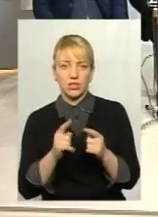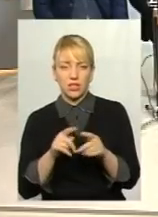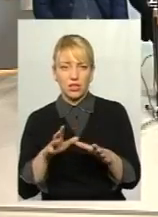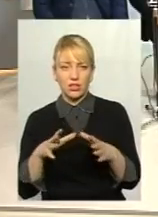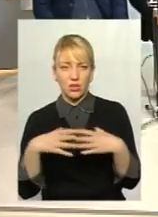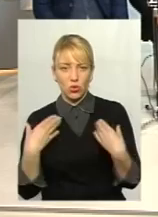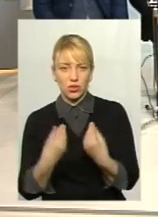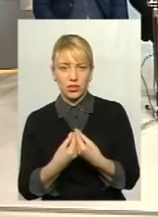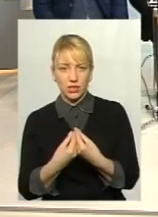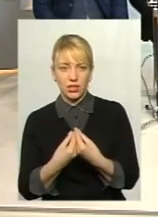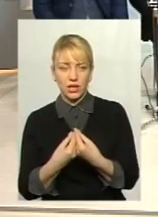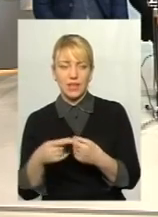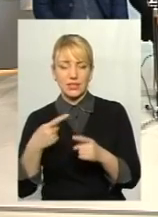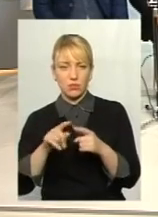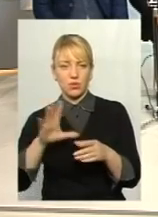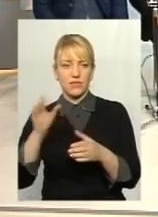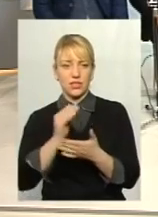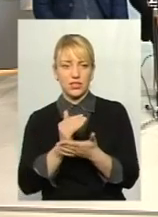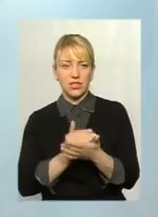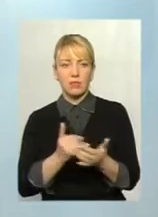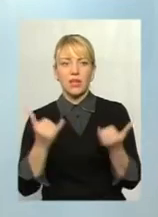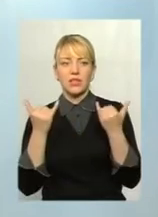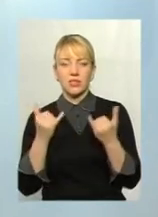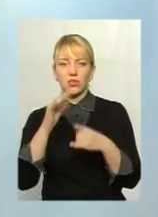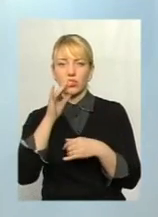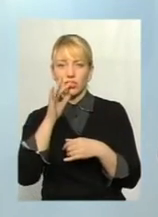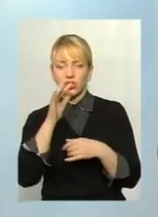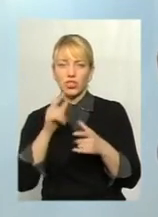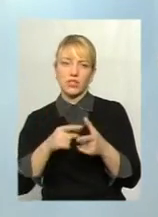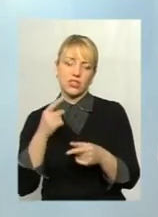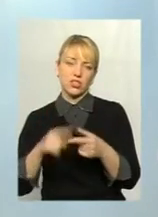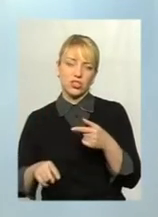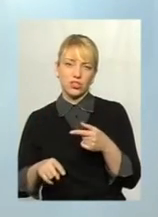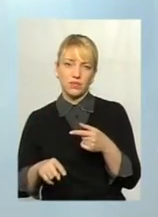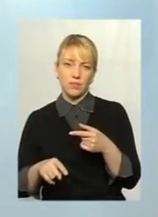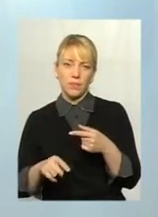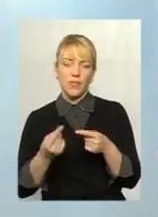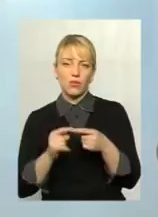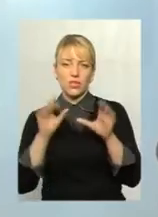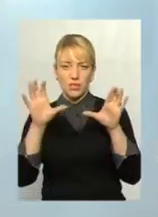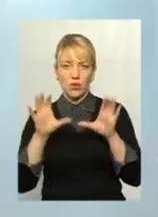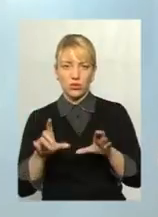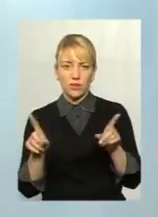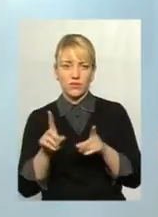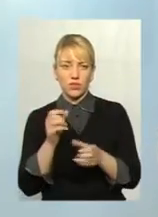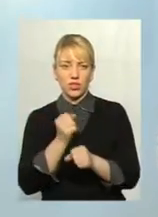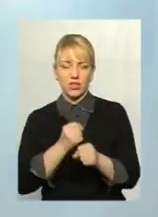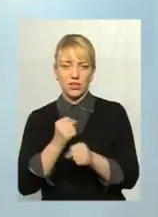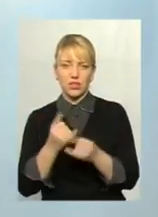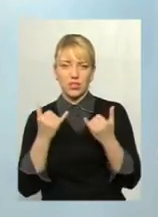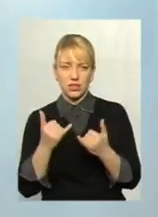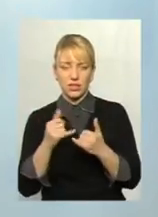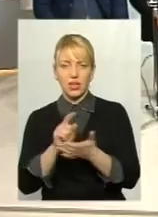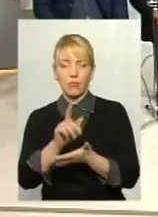це була ціла система. На сьогоднішній час, чи оте законодавство, яке діє нині і